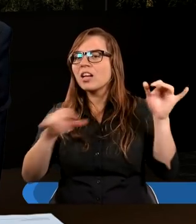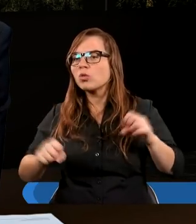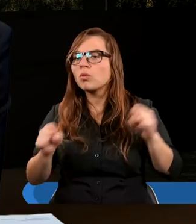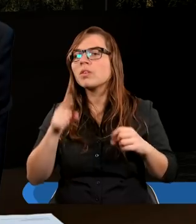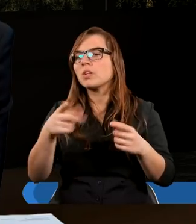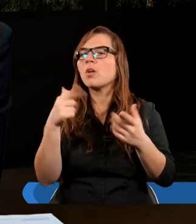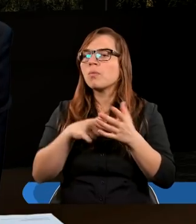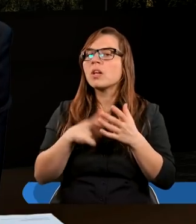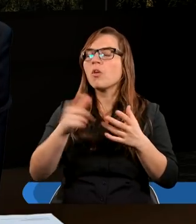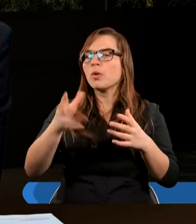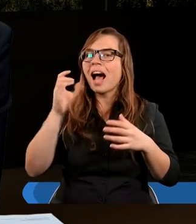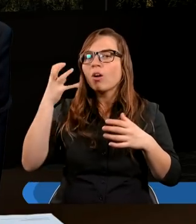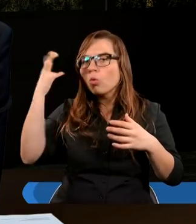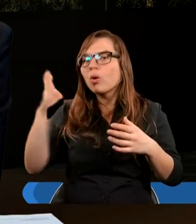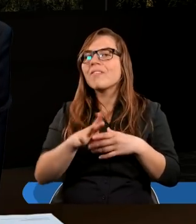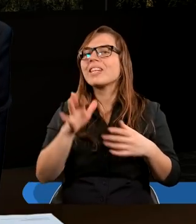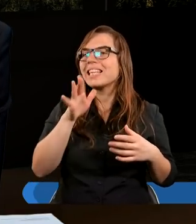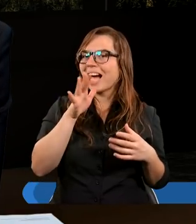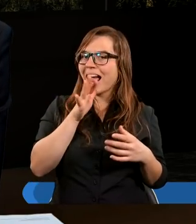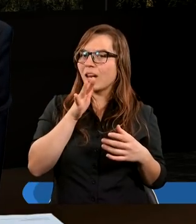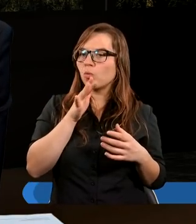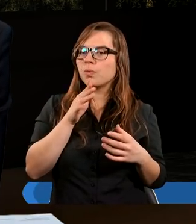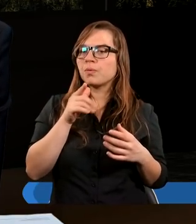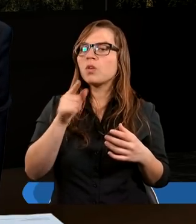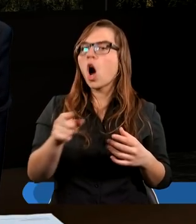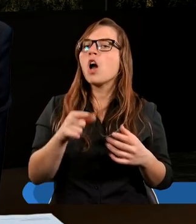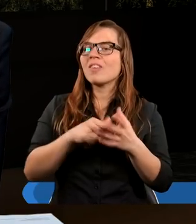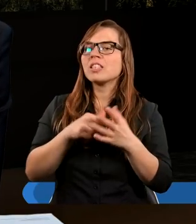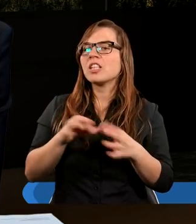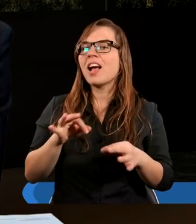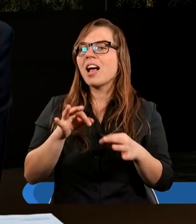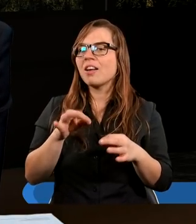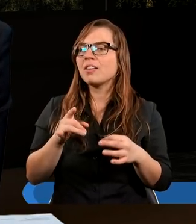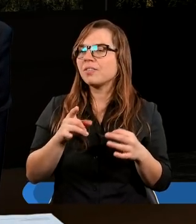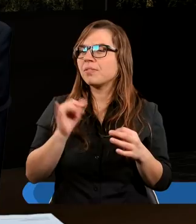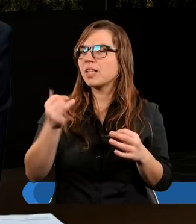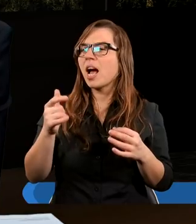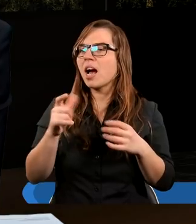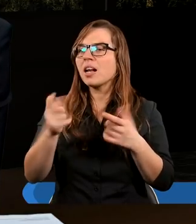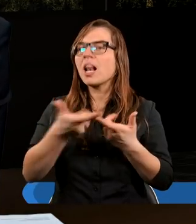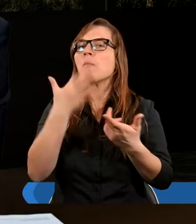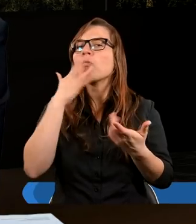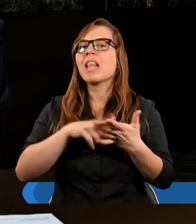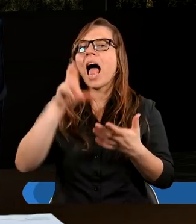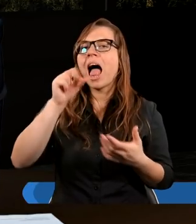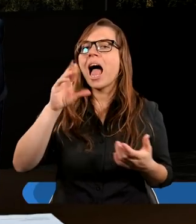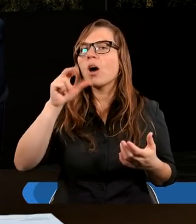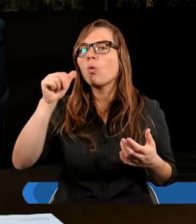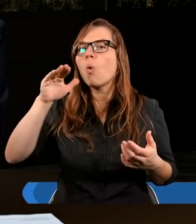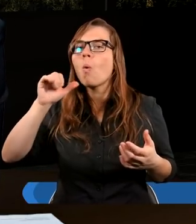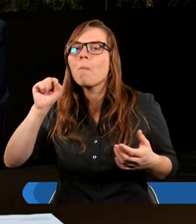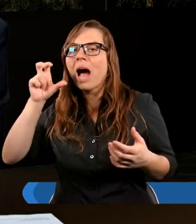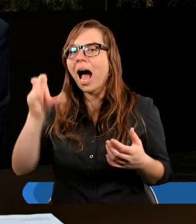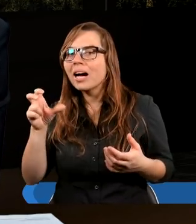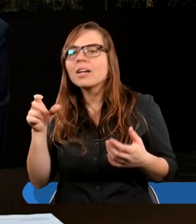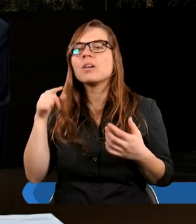Bóg też był jako królem w Izraelu. Znaczy mówiąc, On rządził, jak psalmo mówią, na cherubach, prawda, swoim